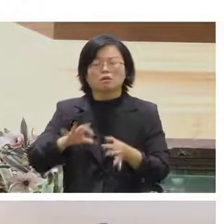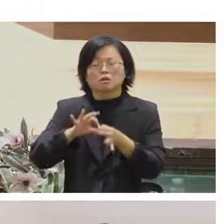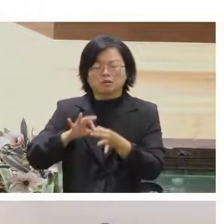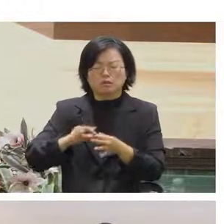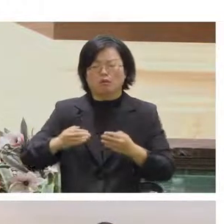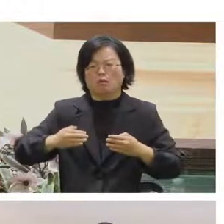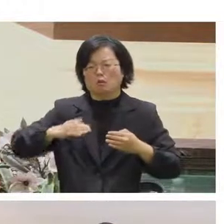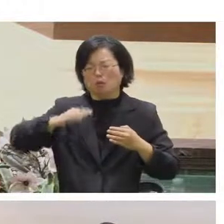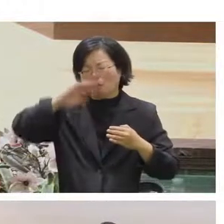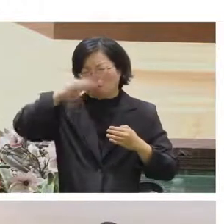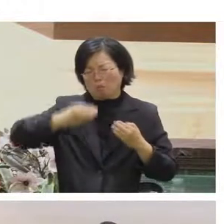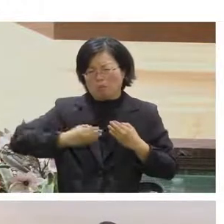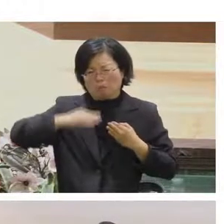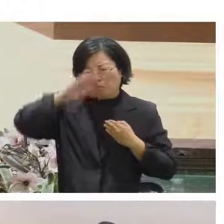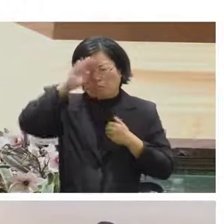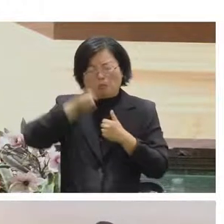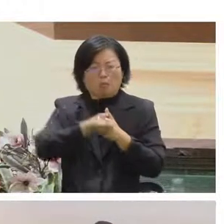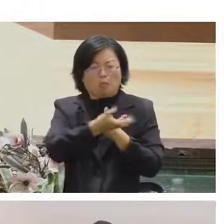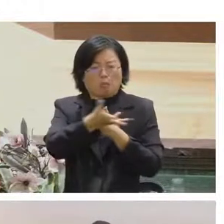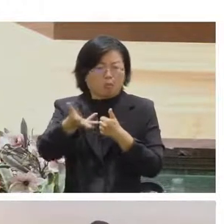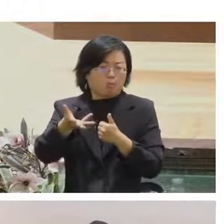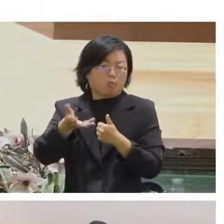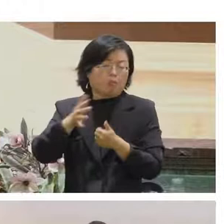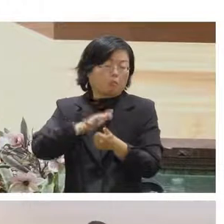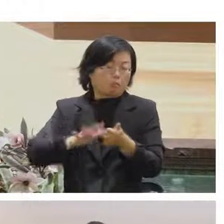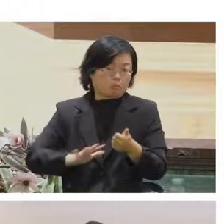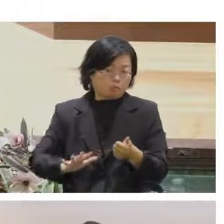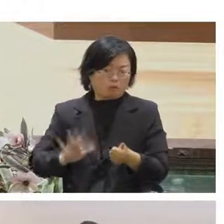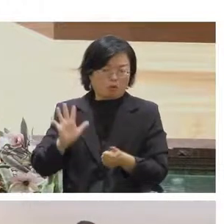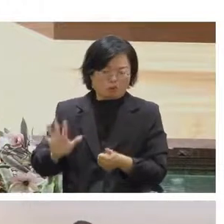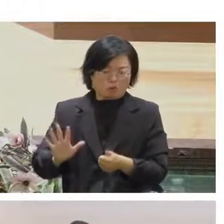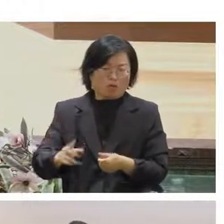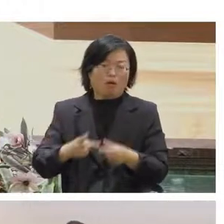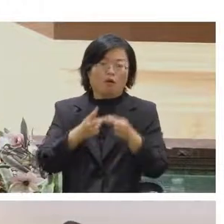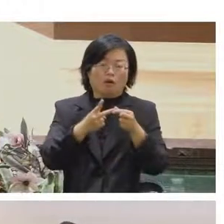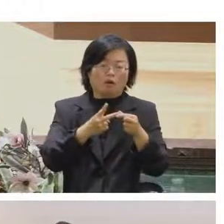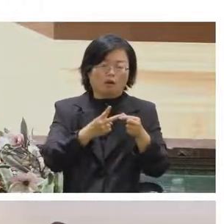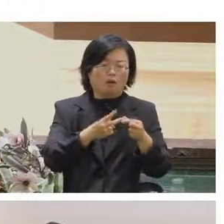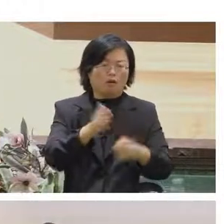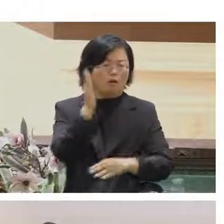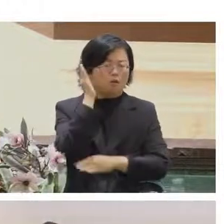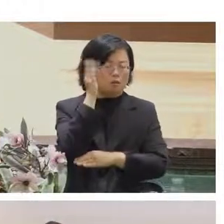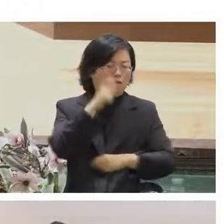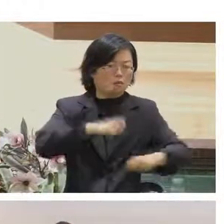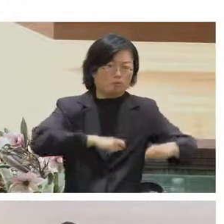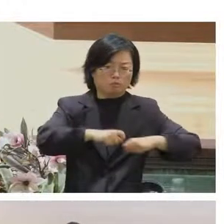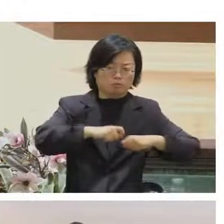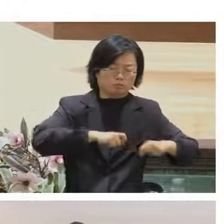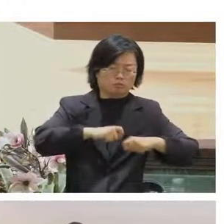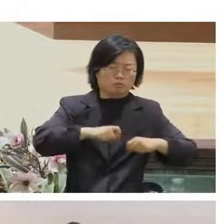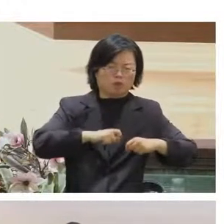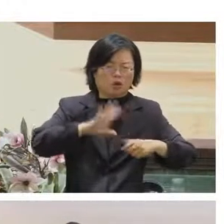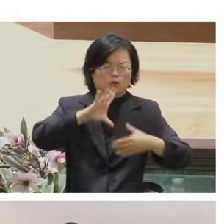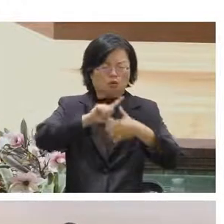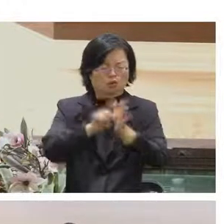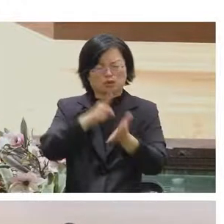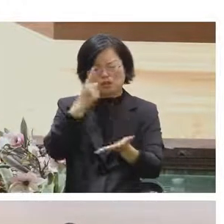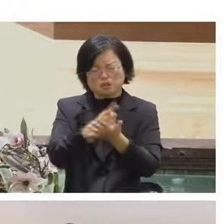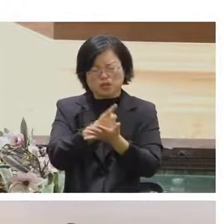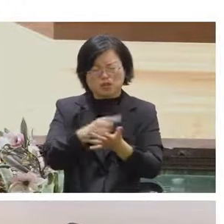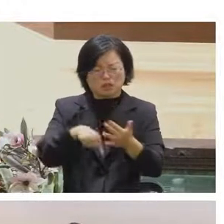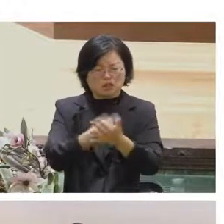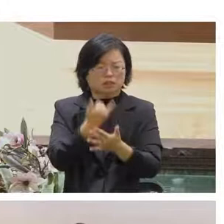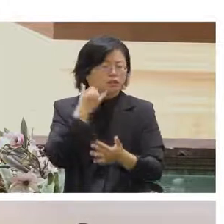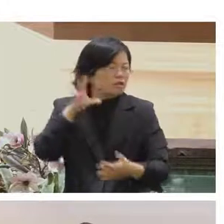不只是因為疫情啦更是因為我們覺得除了公共政策我們最後只有看到最後的決議或是那些KPI